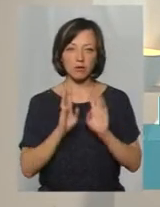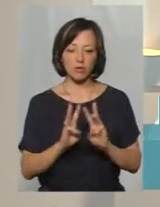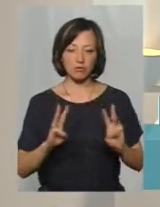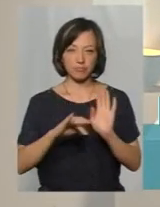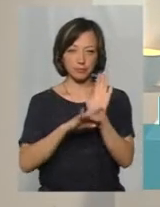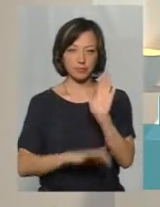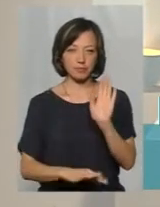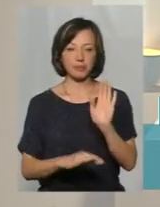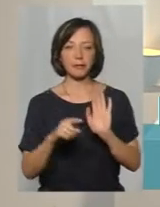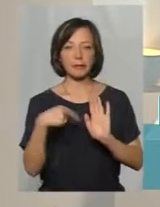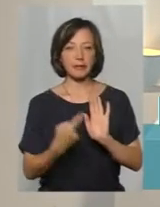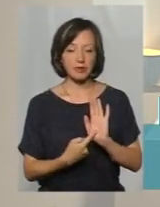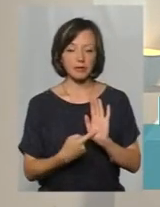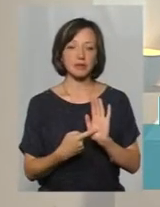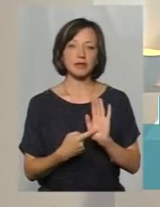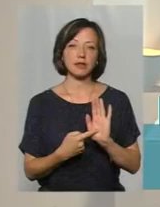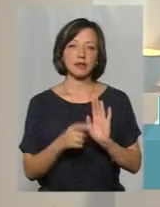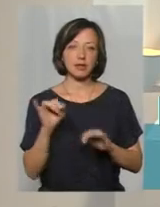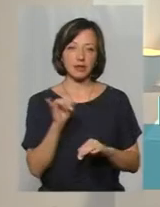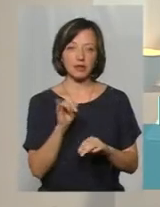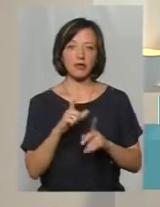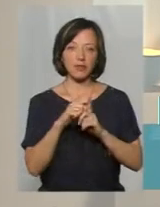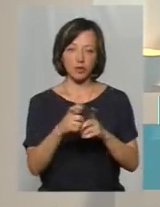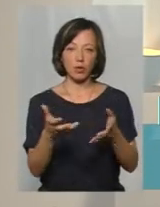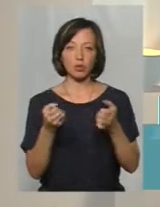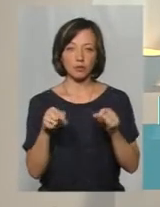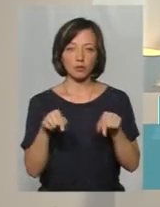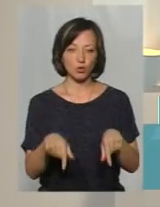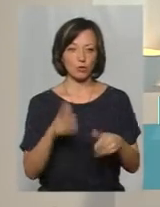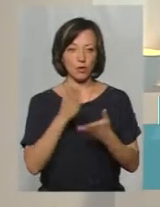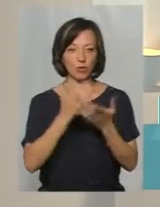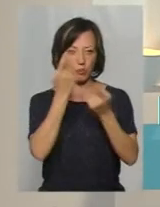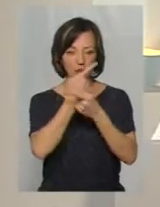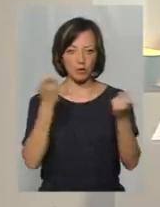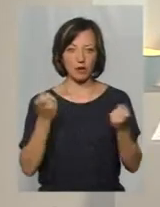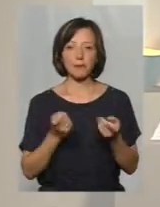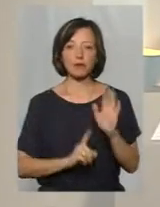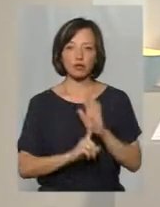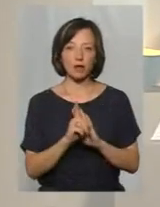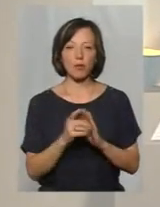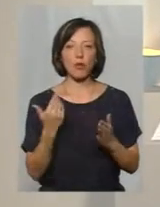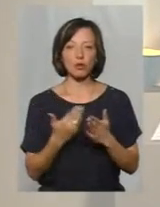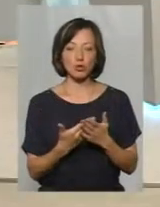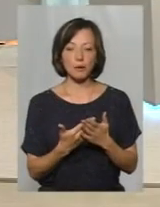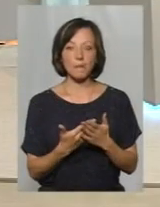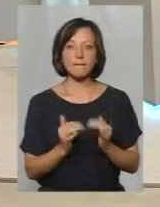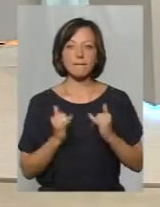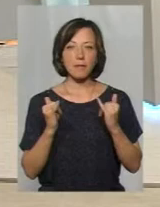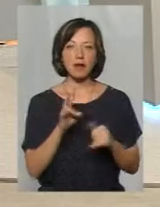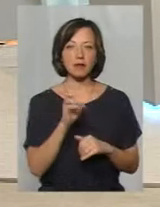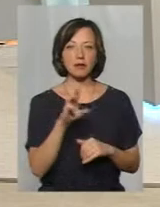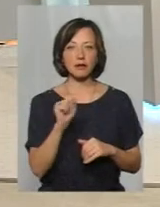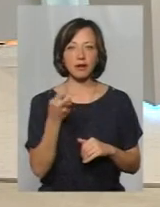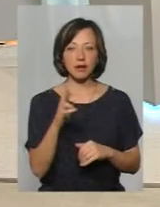прямою трансляцією ставте свої запитання і відповідь отримаєте у прямому ефірі. А ми починаємо. Отож, пані Наталію,